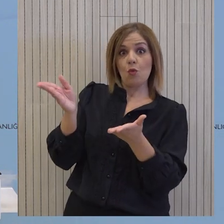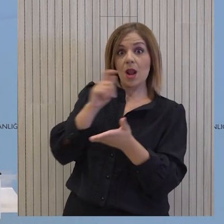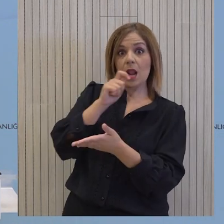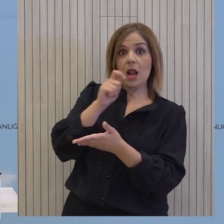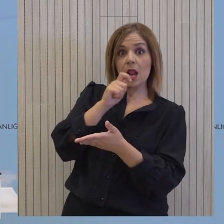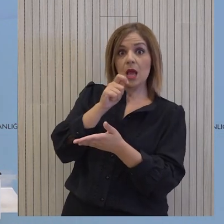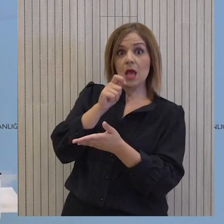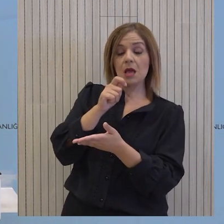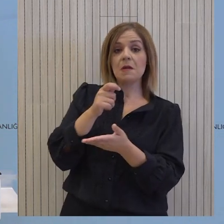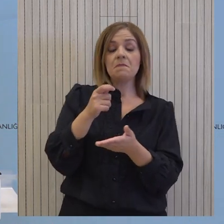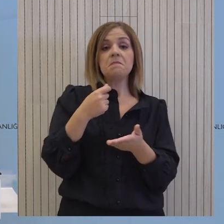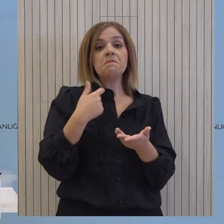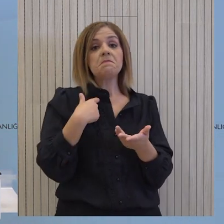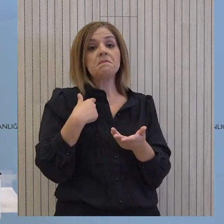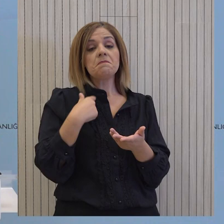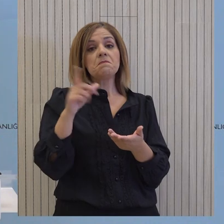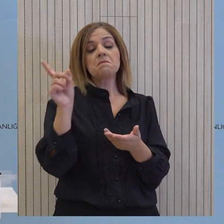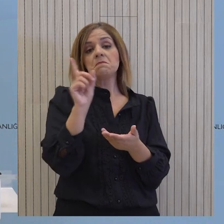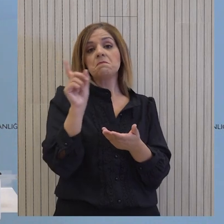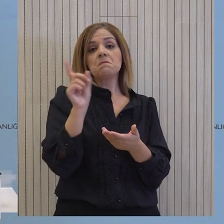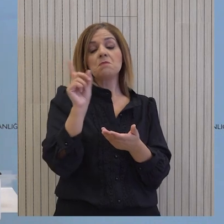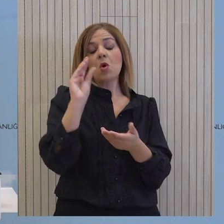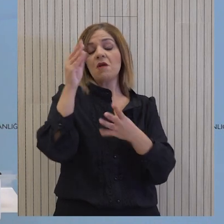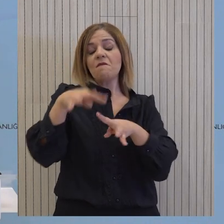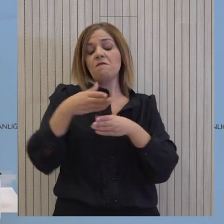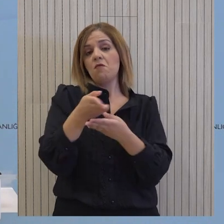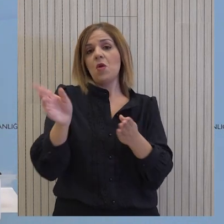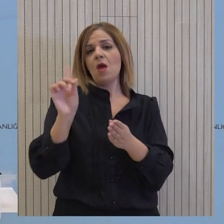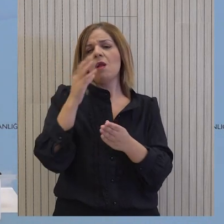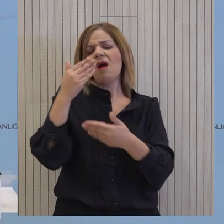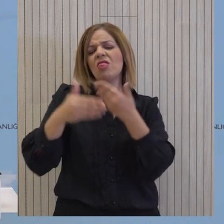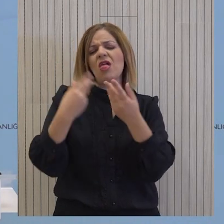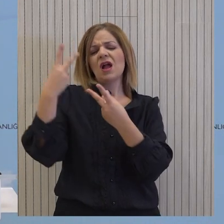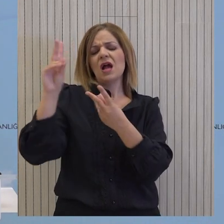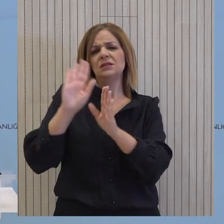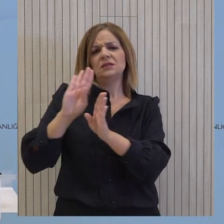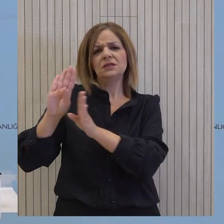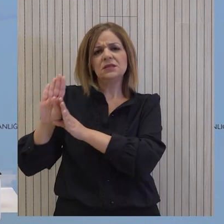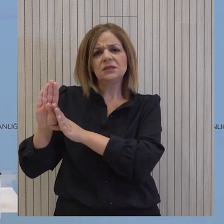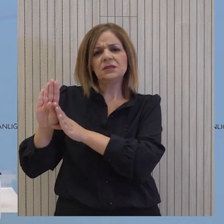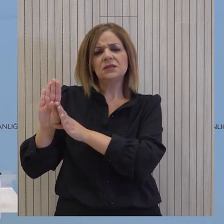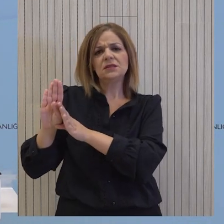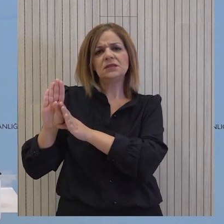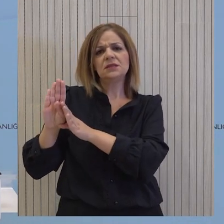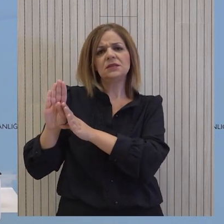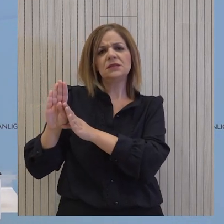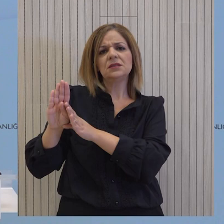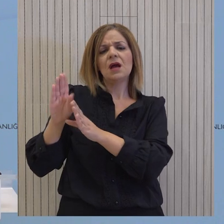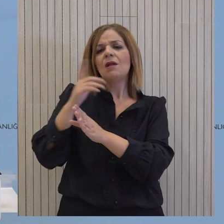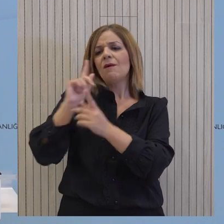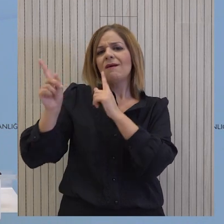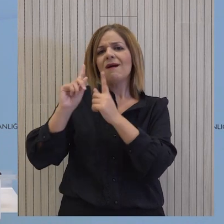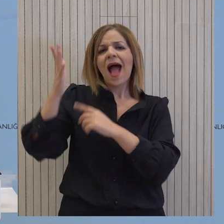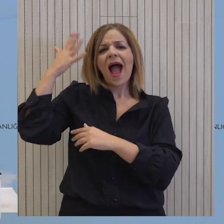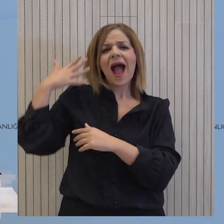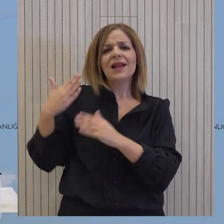Εξ όσων γνωρίζω, δεν θα γίνει στην Βουλή, λόγω διαδικαστικών ζητημάτων και σε συνεννόηση με την πρόεδρο της